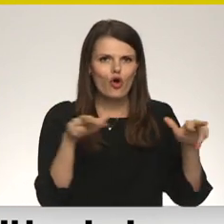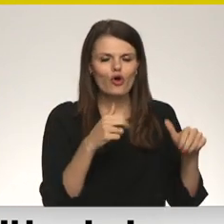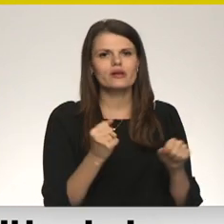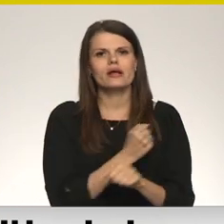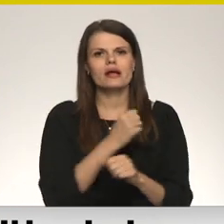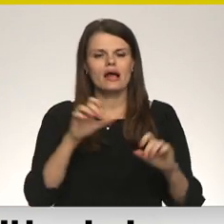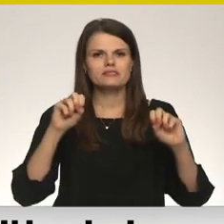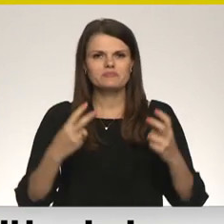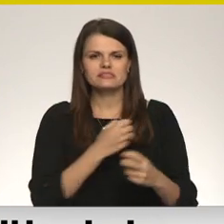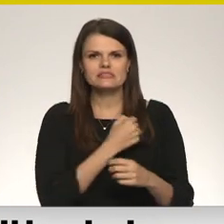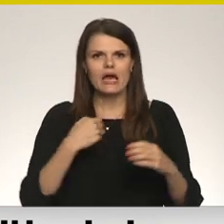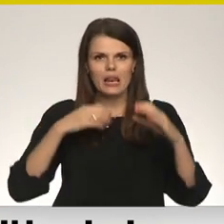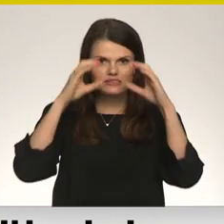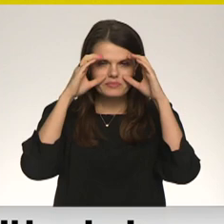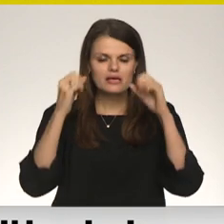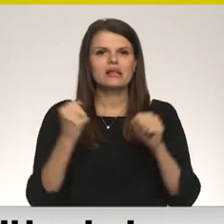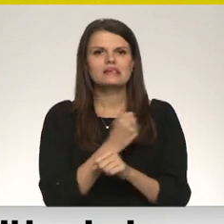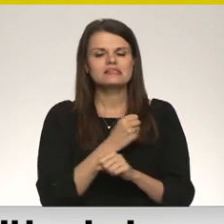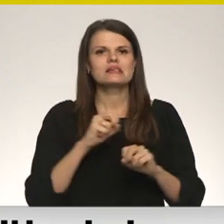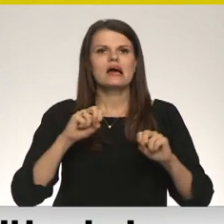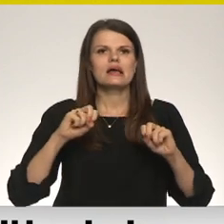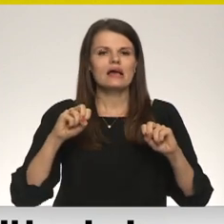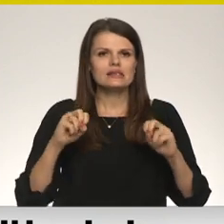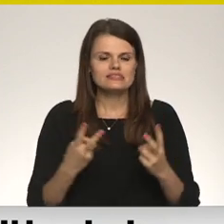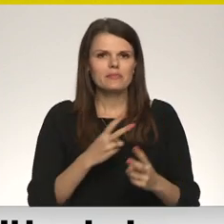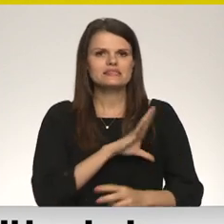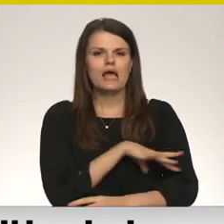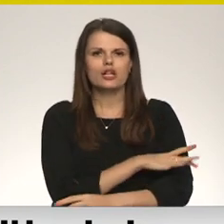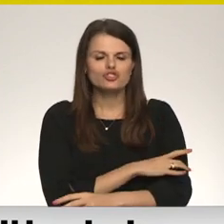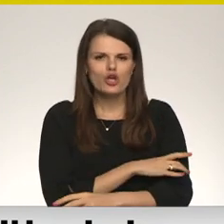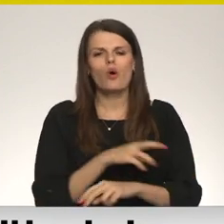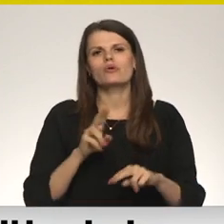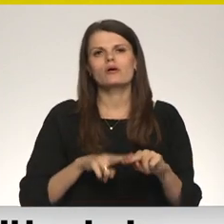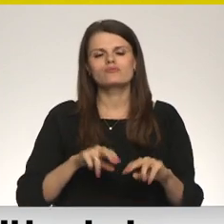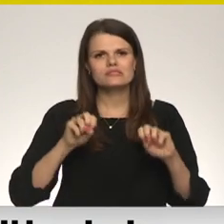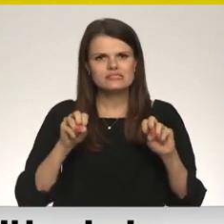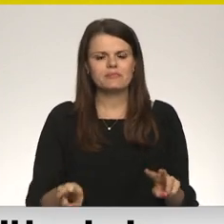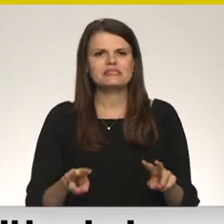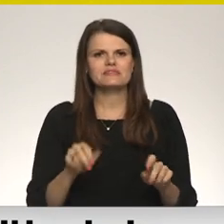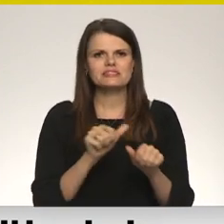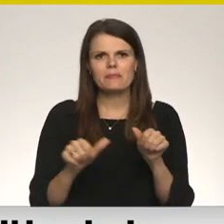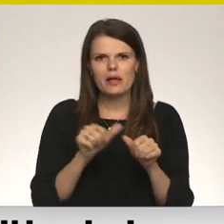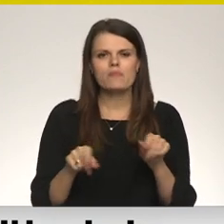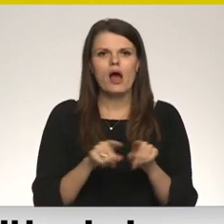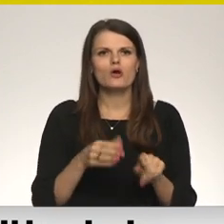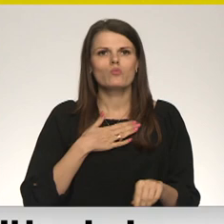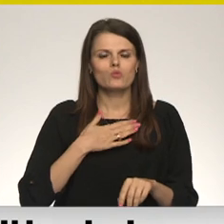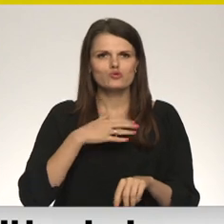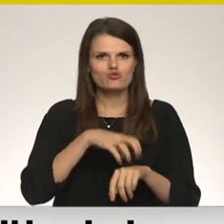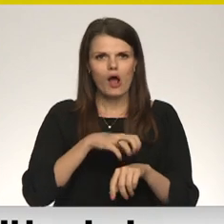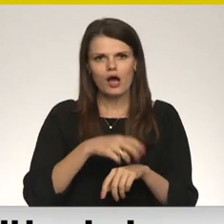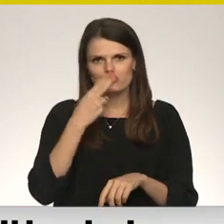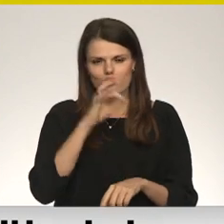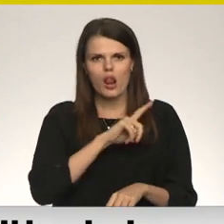taktiskās brīles, gan taktiskie žņaugi, gan specifiska medicīna, arī mūsu doktere saņem no Latvijas